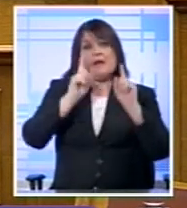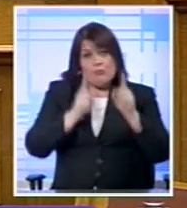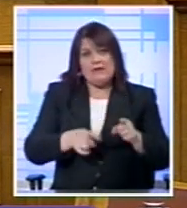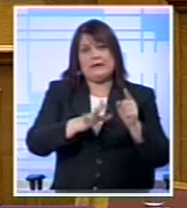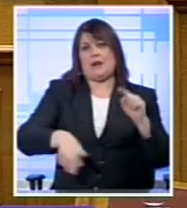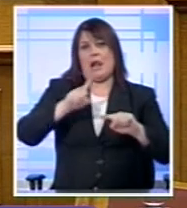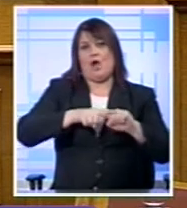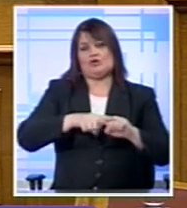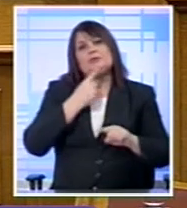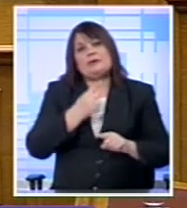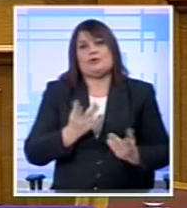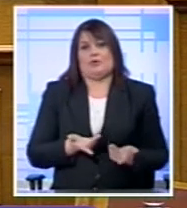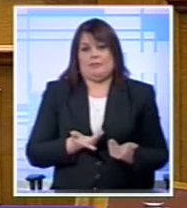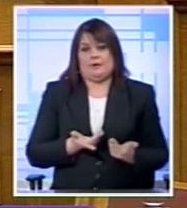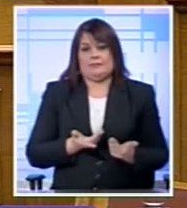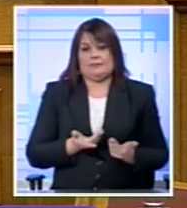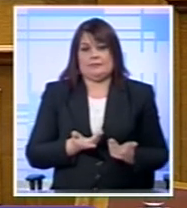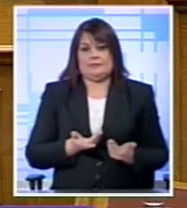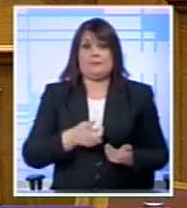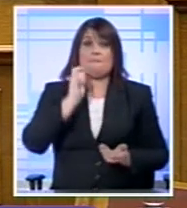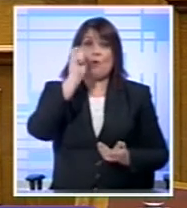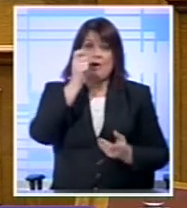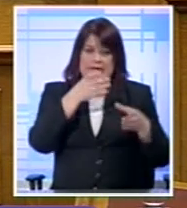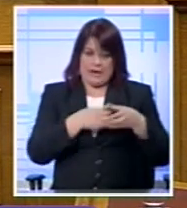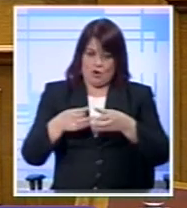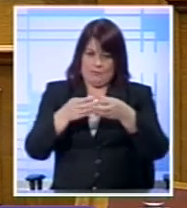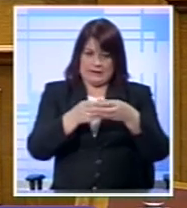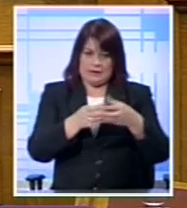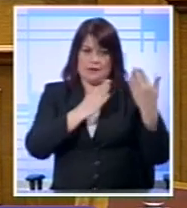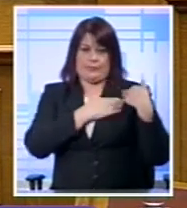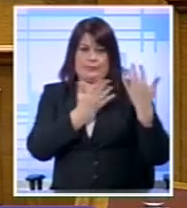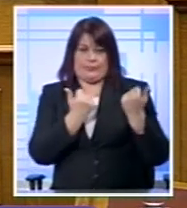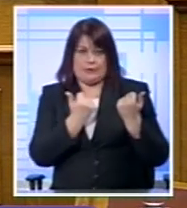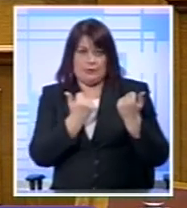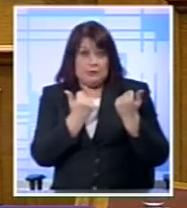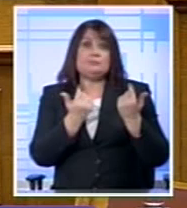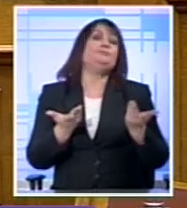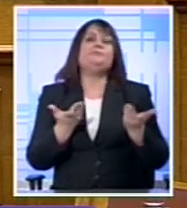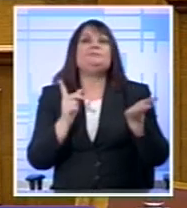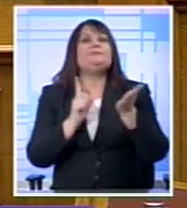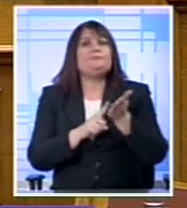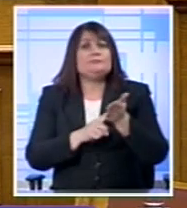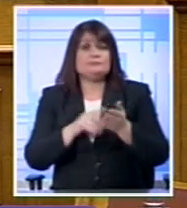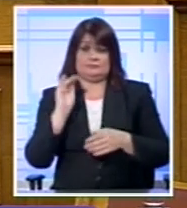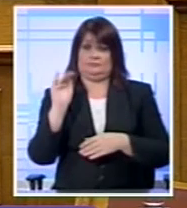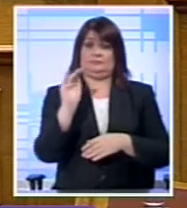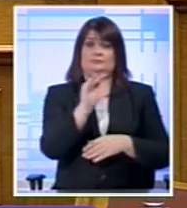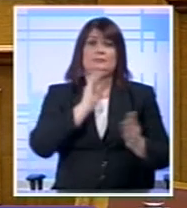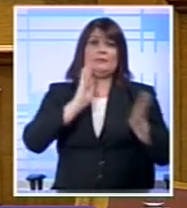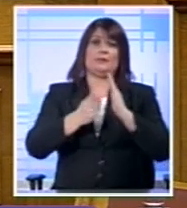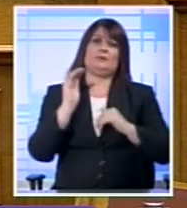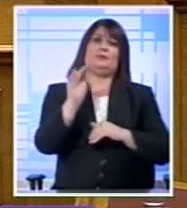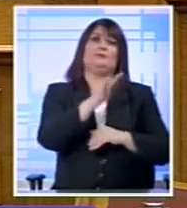εάν Δεν αναλαμβάνει Ο πολιτικός κόσμος τις ευθύνες Πρέπει να πηγαίνει κανείς Και να ρωτά απευθείας